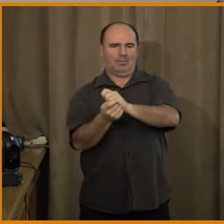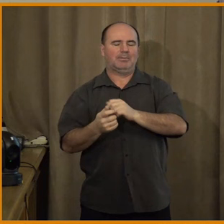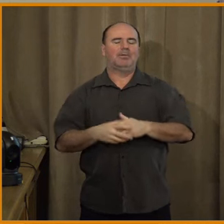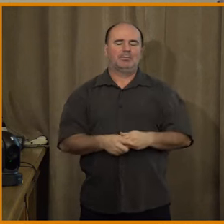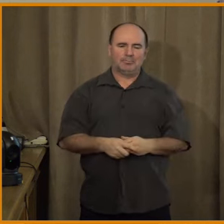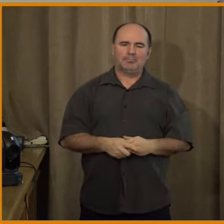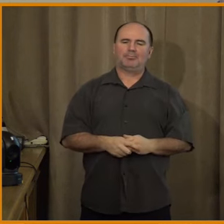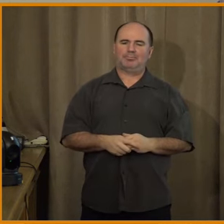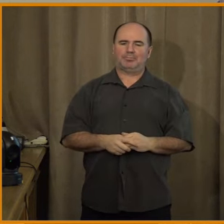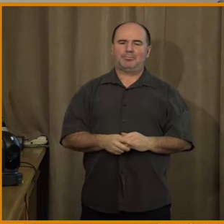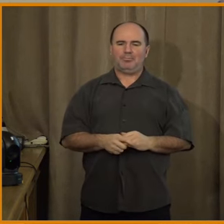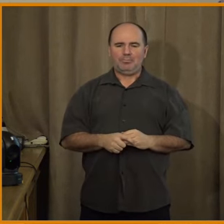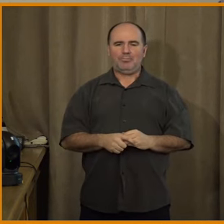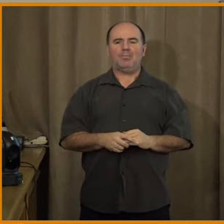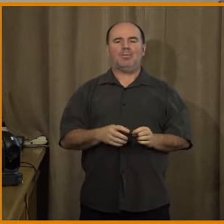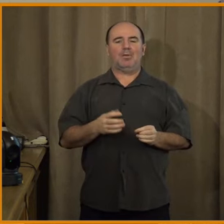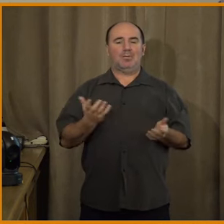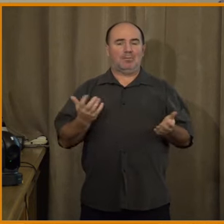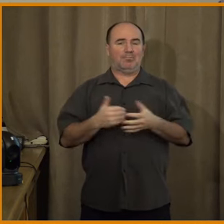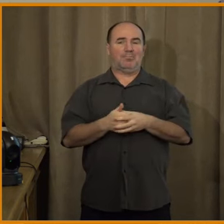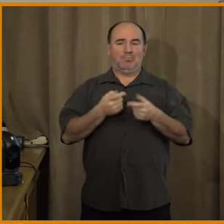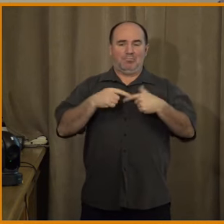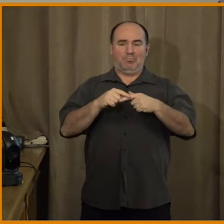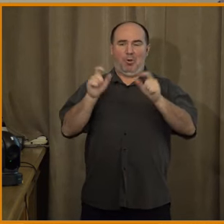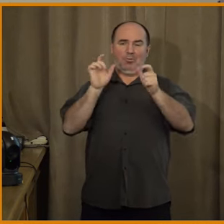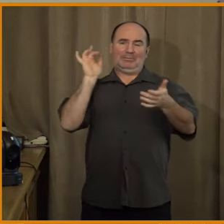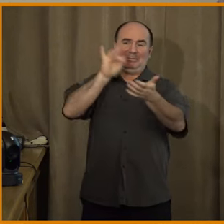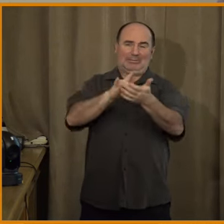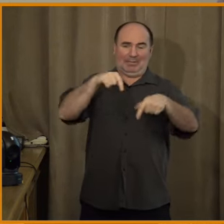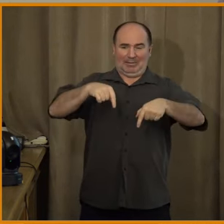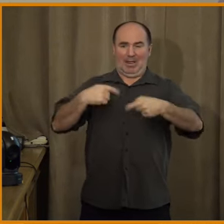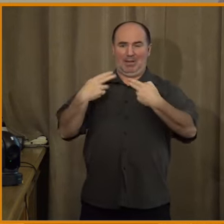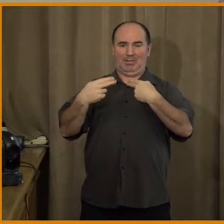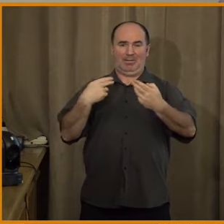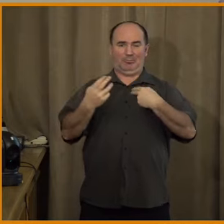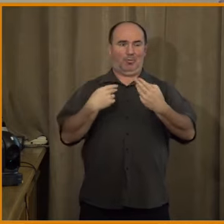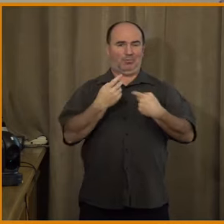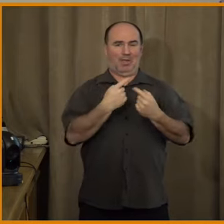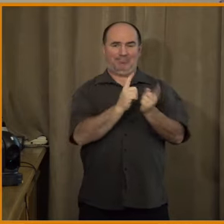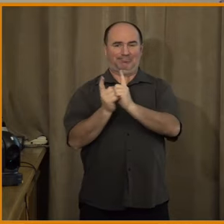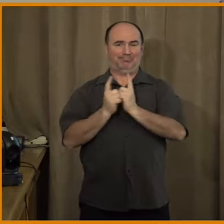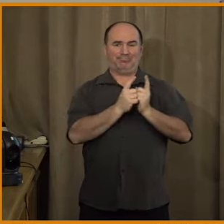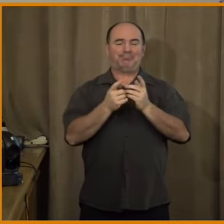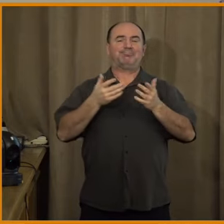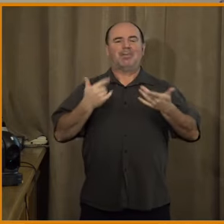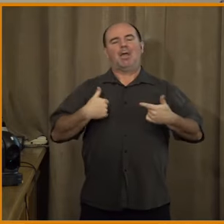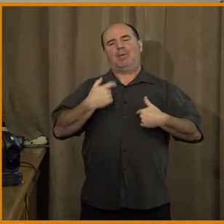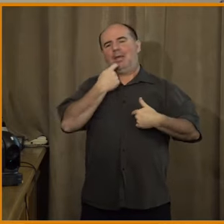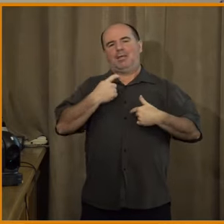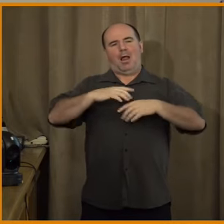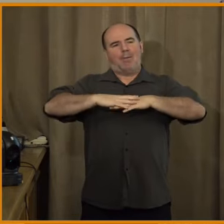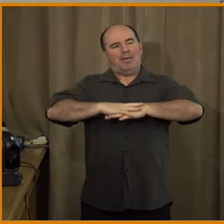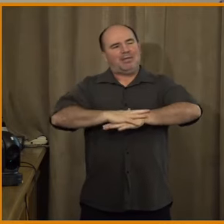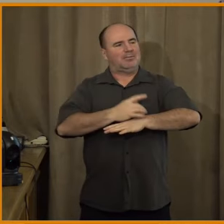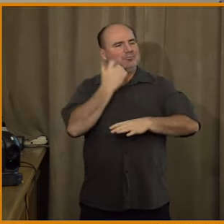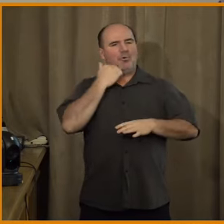jak teda definovat dezinformaci, ale pro účely tady této diskuze já bych předpokládal nějaké intuitivní pochopení, protože